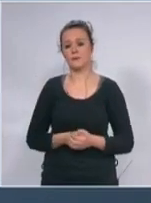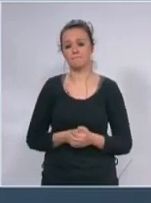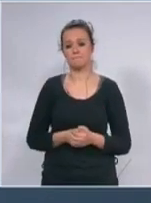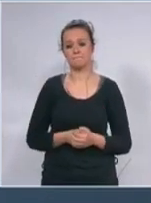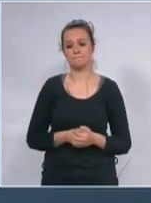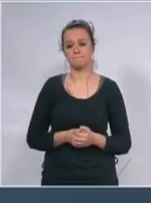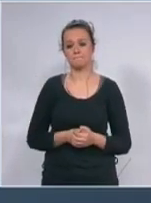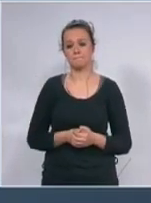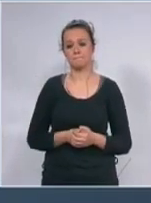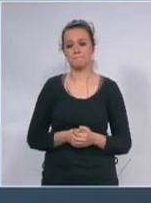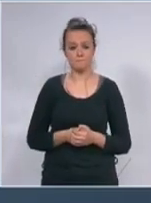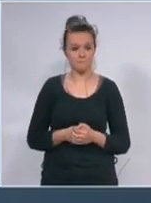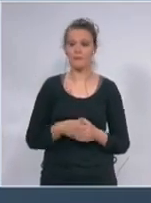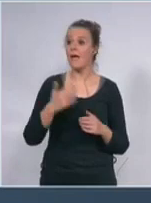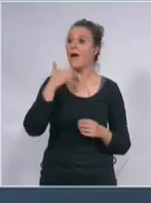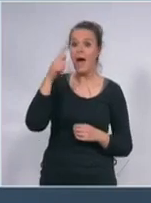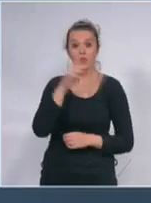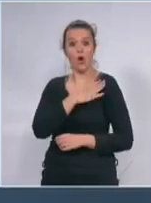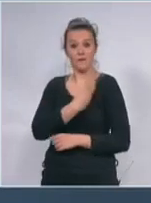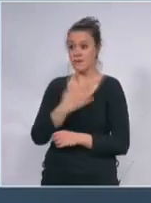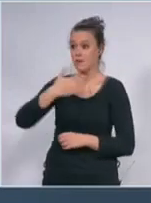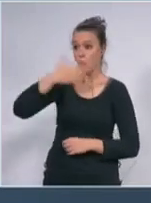da smo i mi na putu da se odbranimo ako se one odbrane.